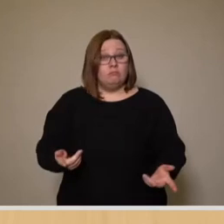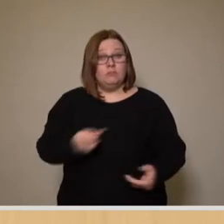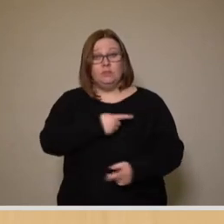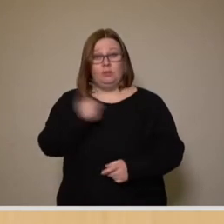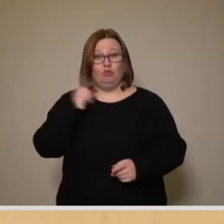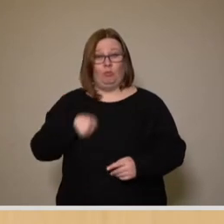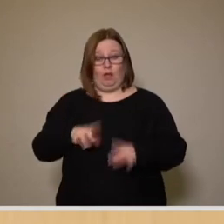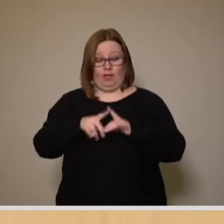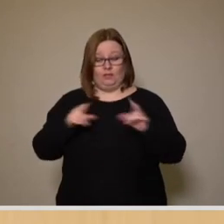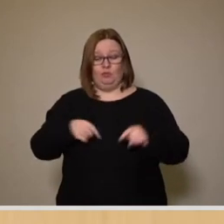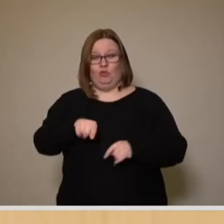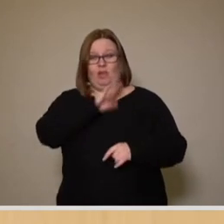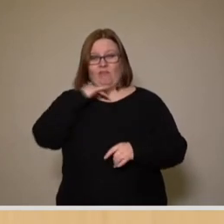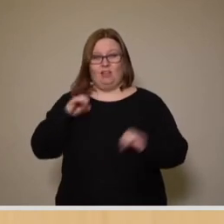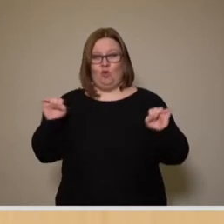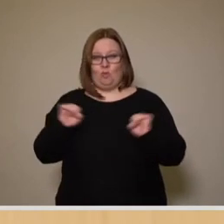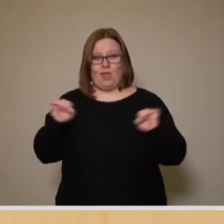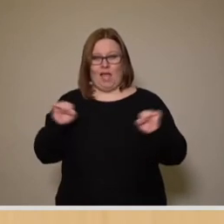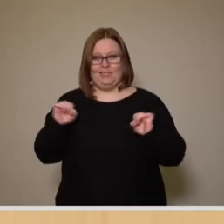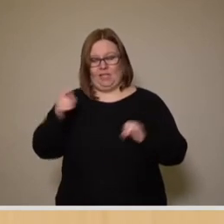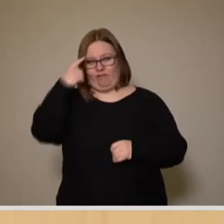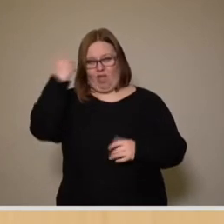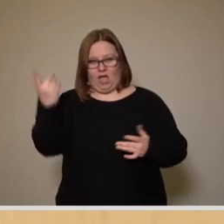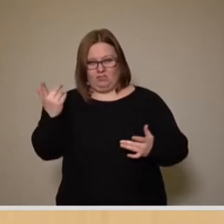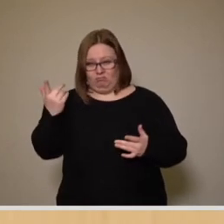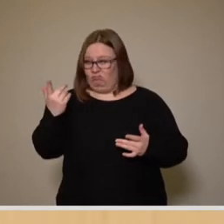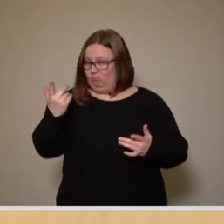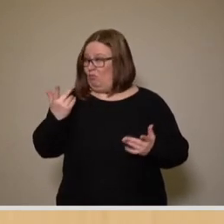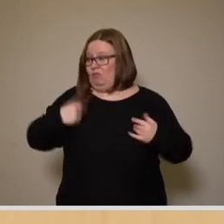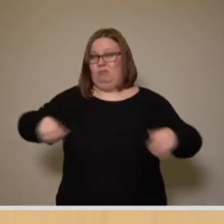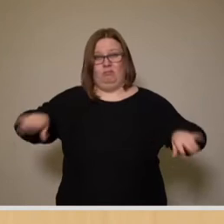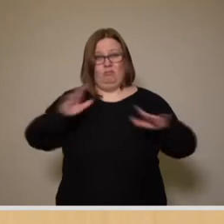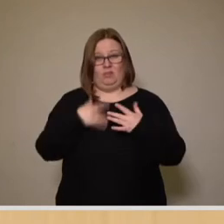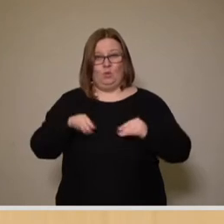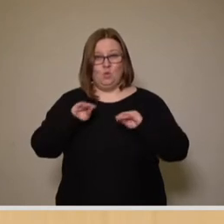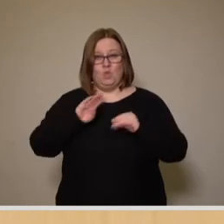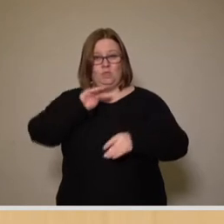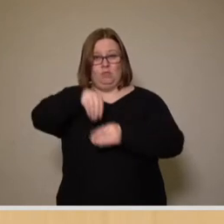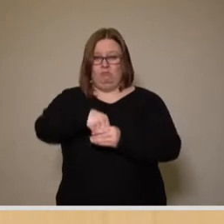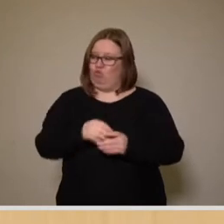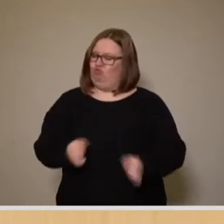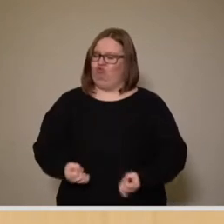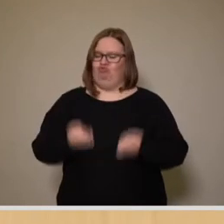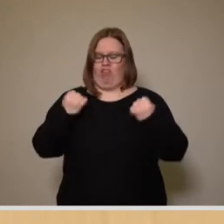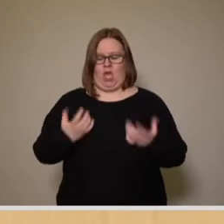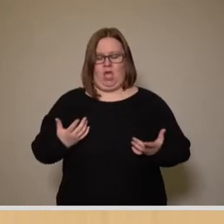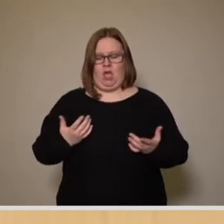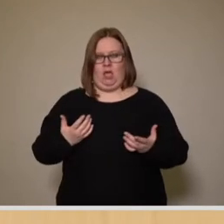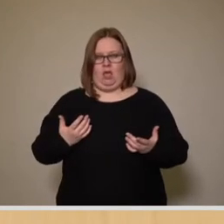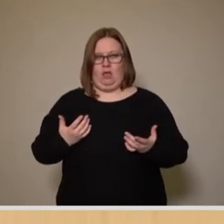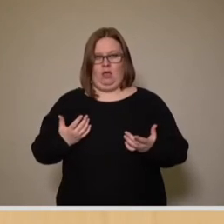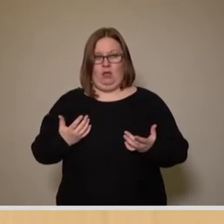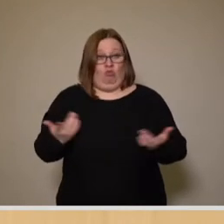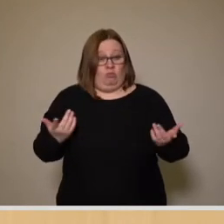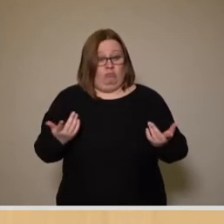Rezept für Wassergymnastik hatte, weiß, wie schwierig es ist, einen Kurs zu bekommen. Und wie willkommen